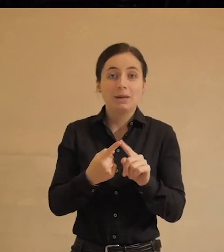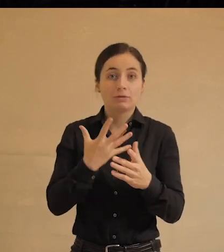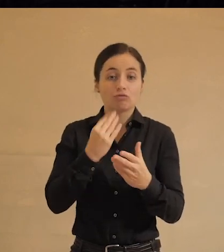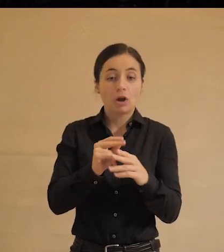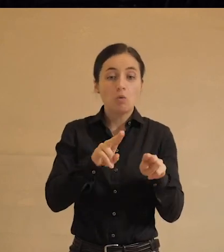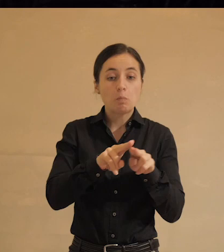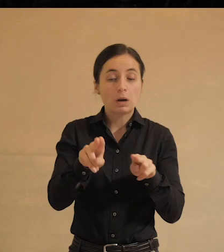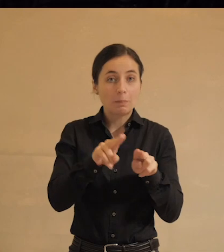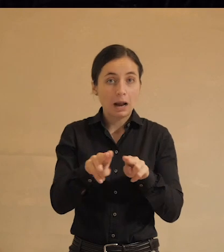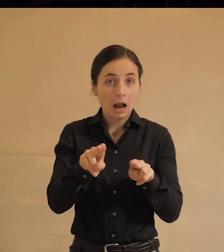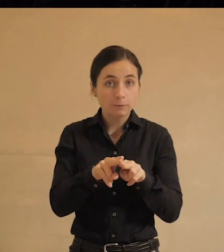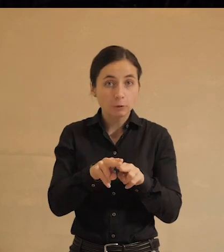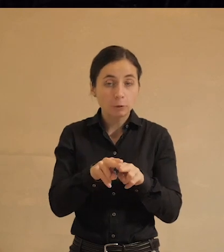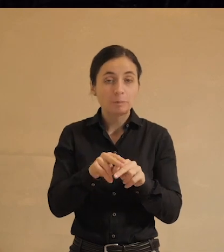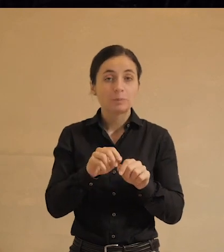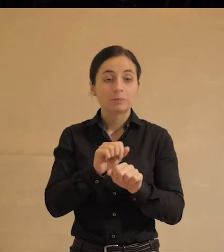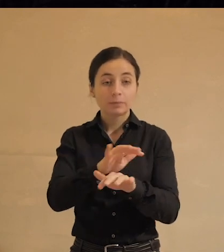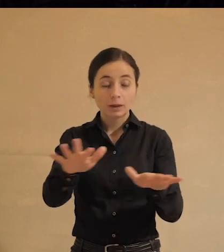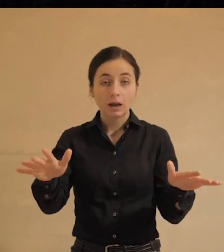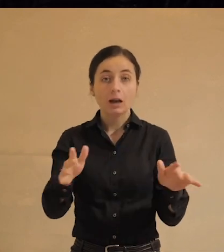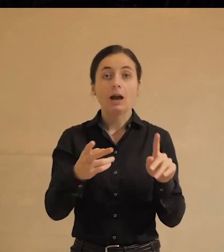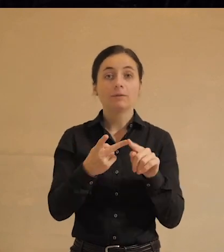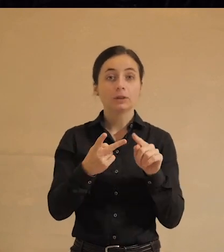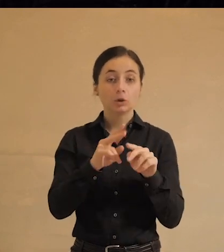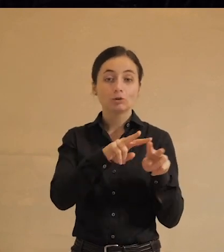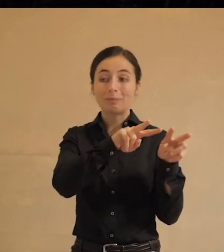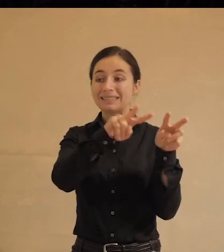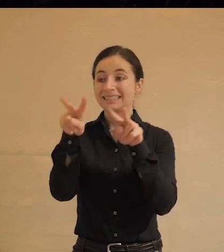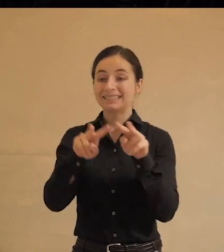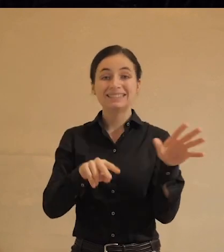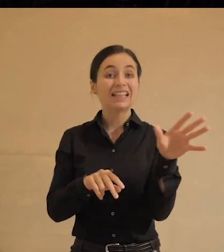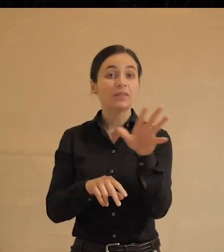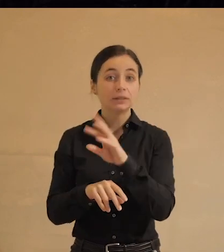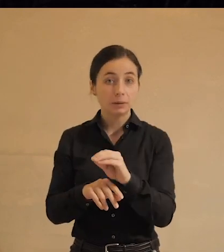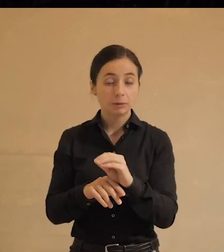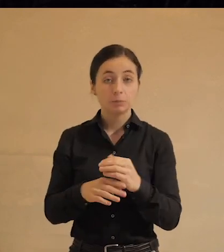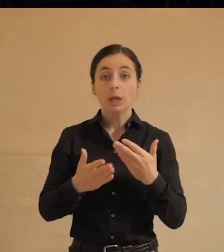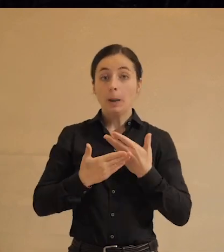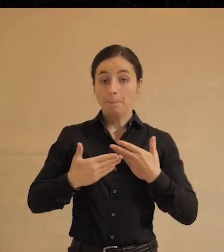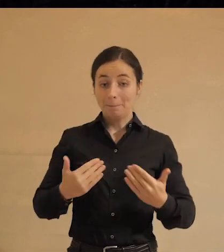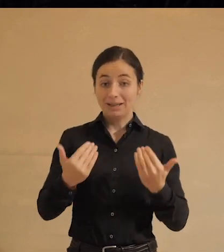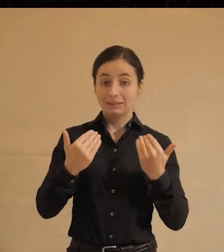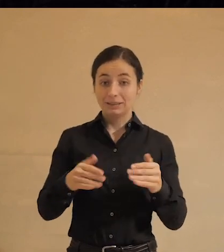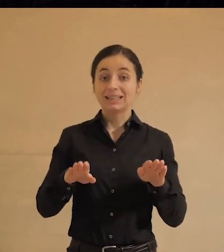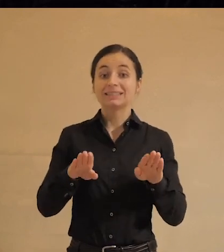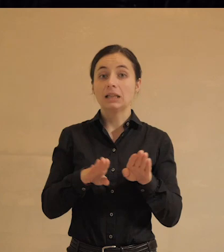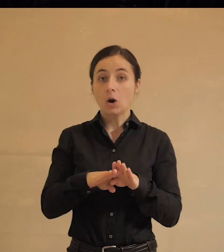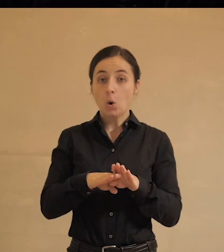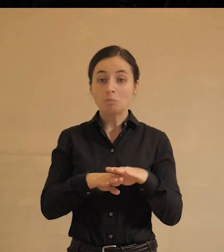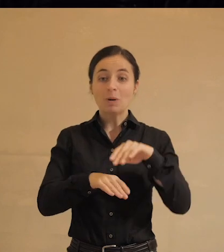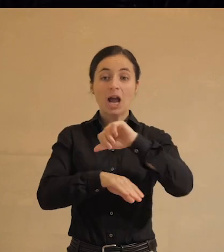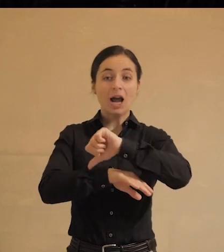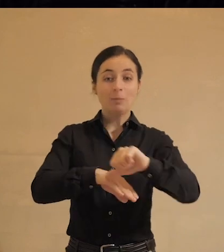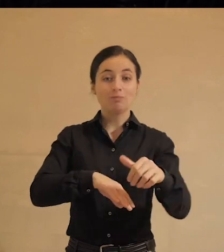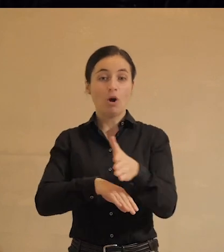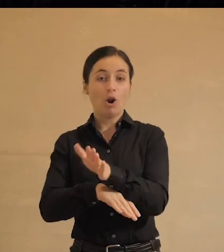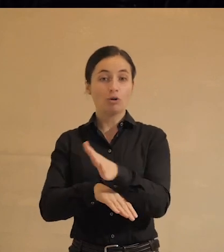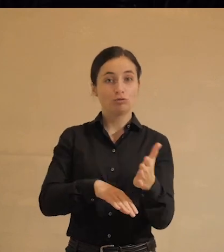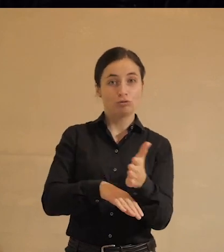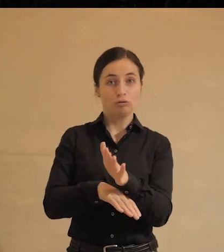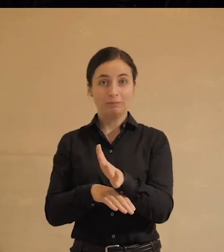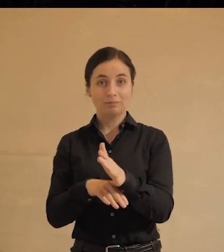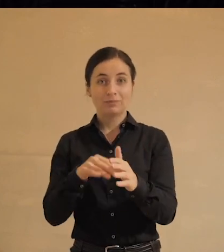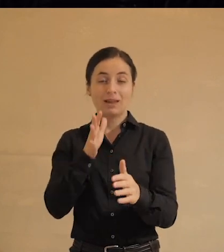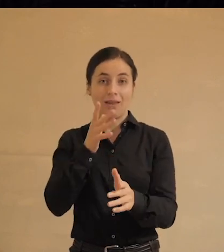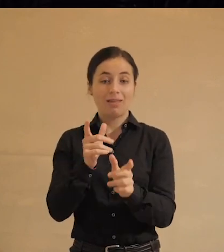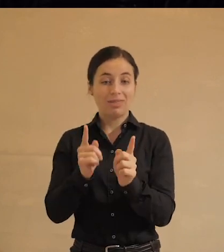пропаганду более эффективно распространять, и,-вторых, для того, чтобы за всеми следить. Вот мы сейчас с вами на таком рубежном этапе с